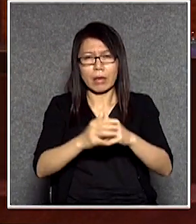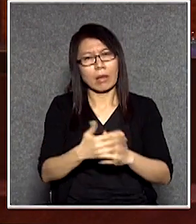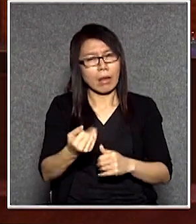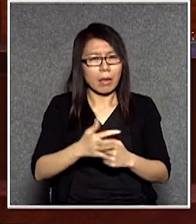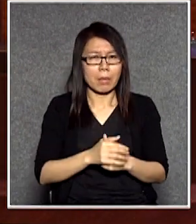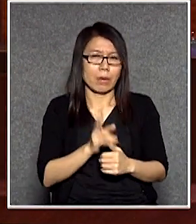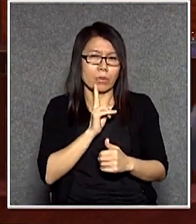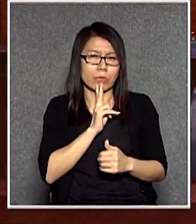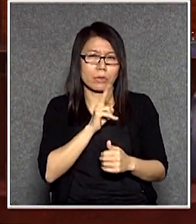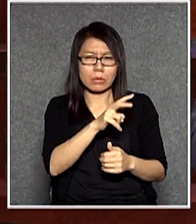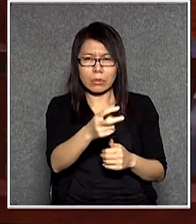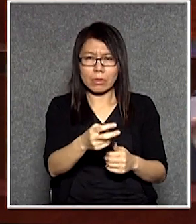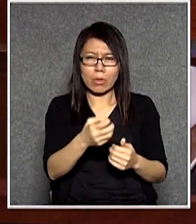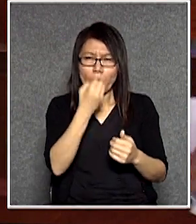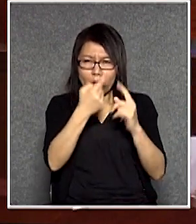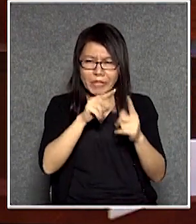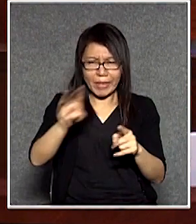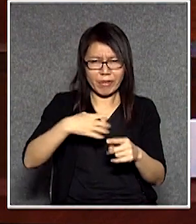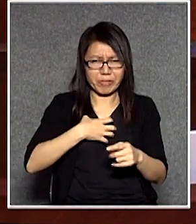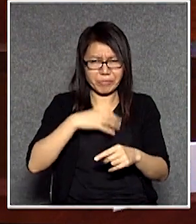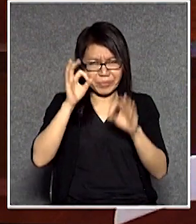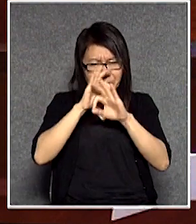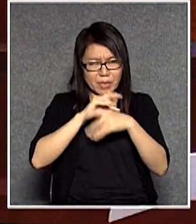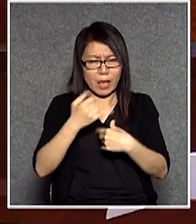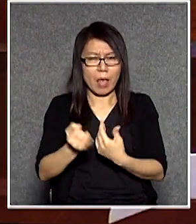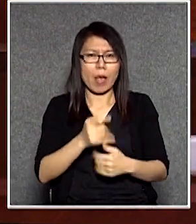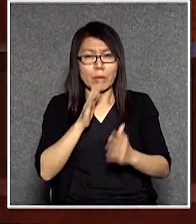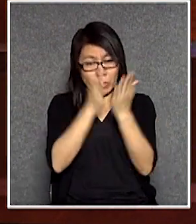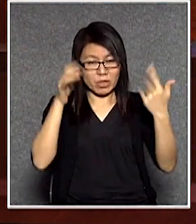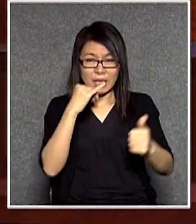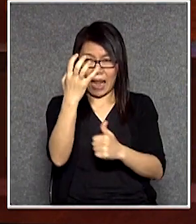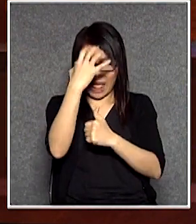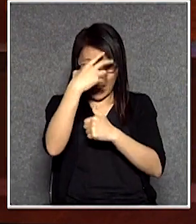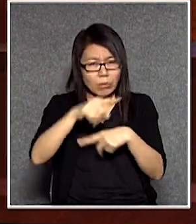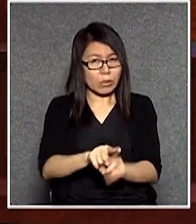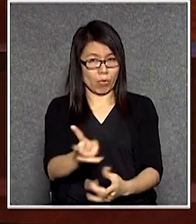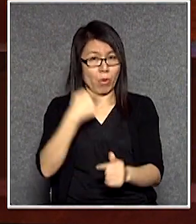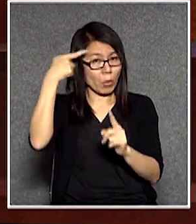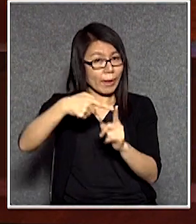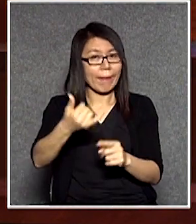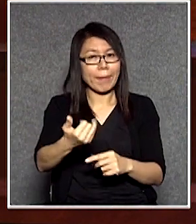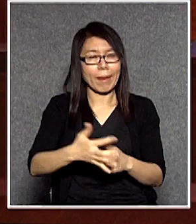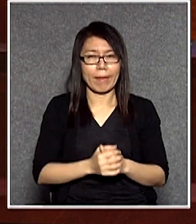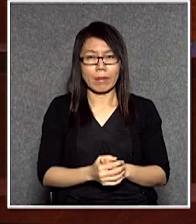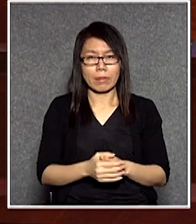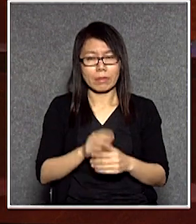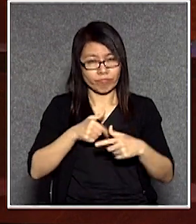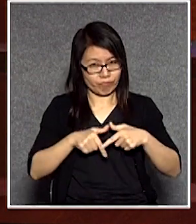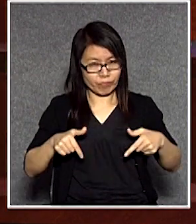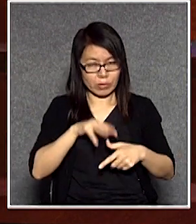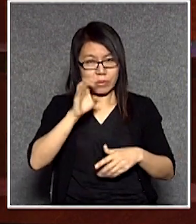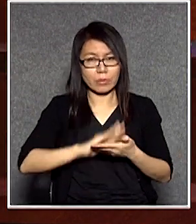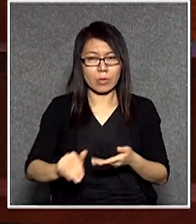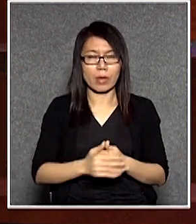你給公眾一個很錯誤的印象然後報紙就在那裡踢我們目的是這樣老實說不要